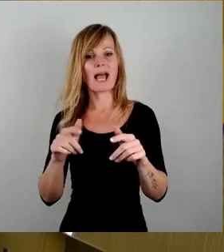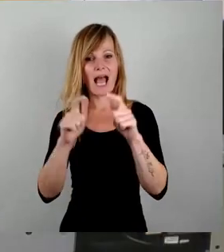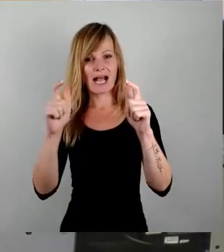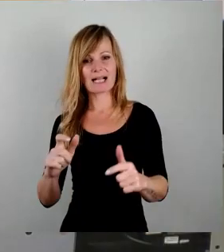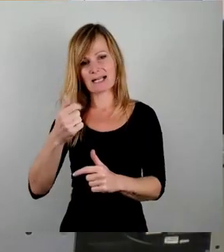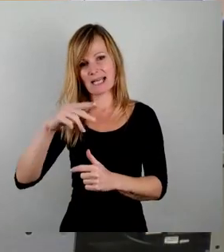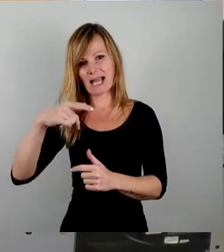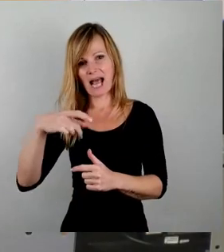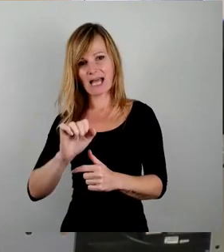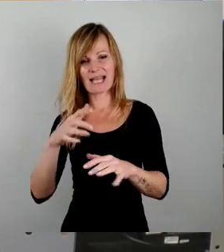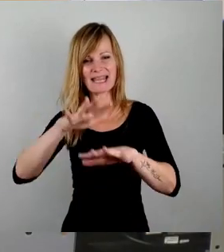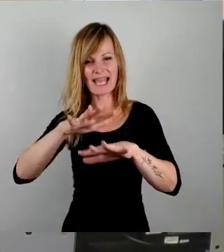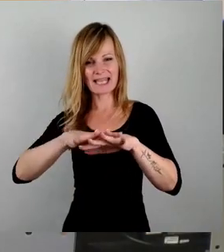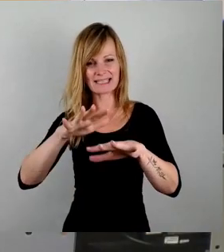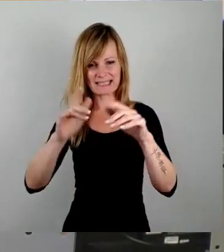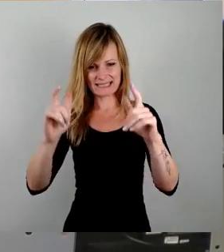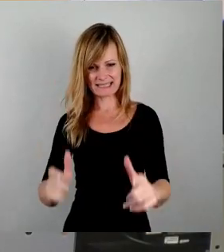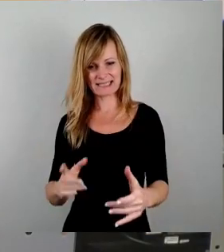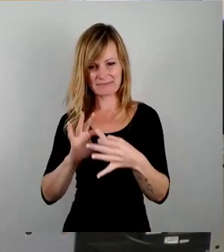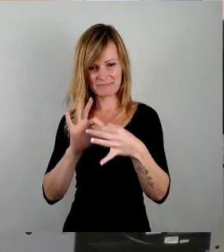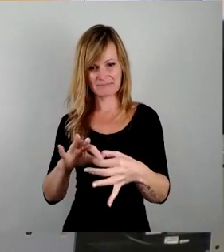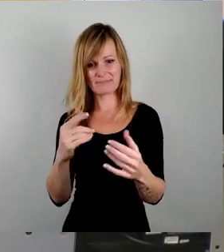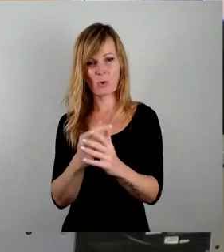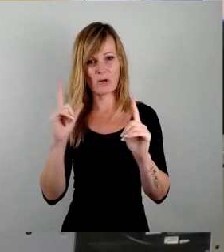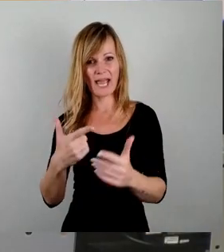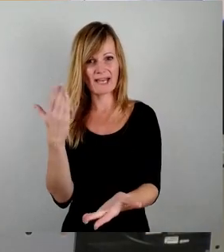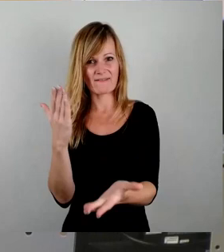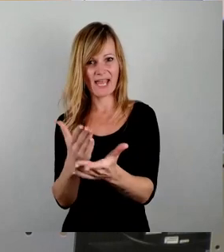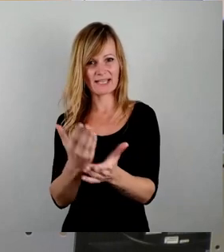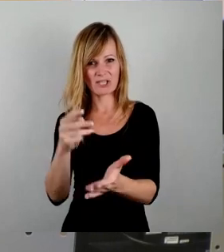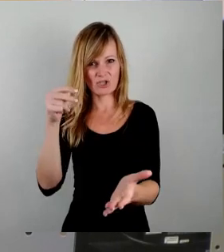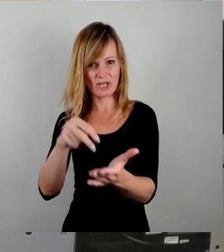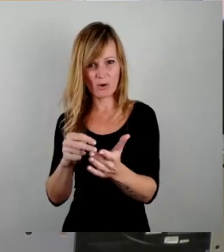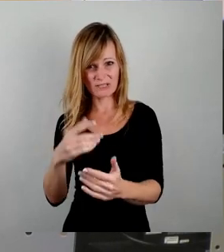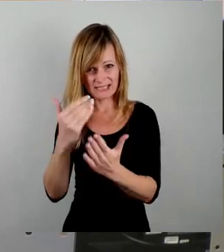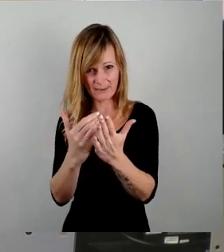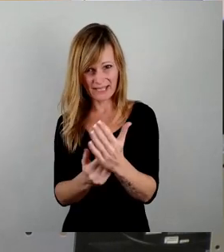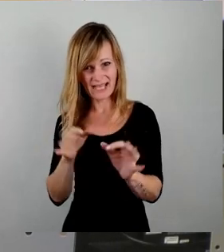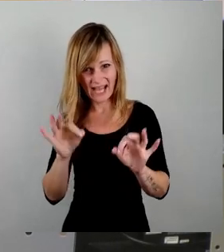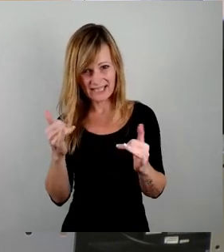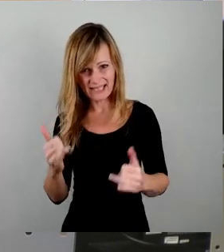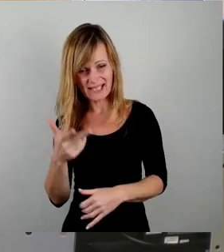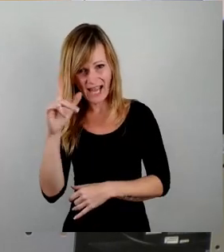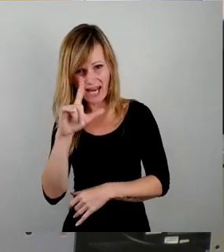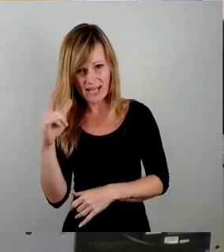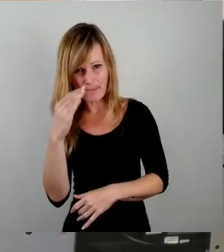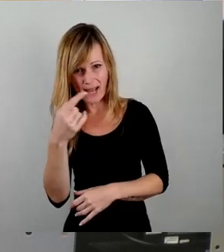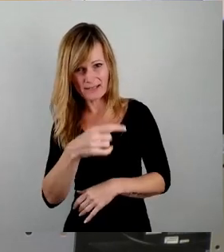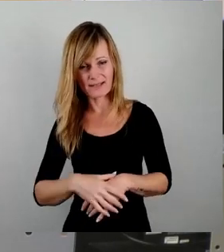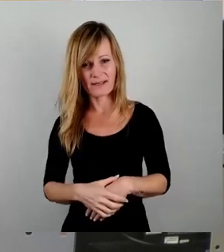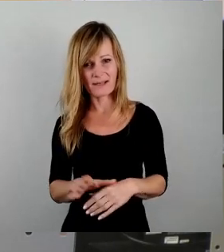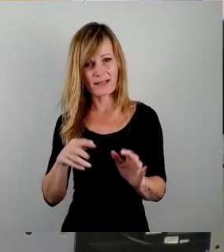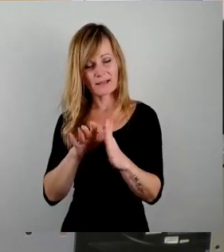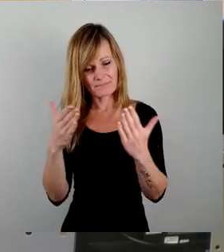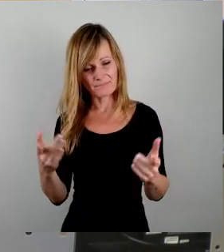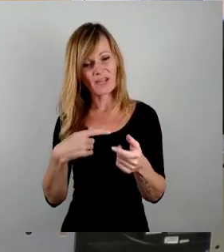für das es noch keinen Fertigstellungstermin gibt. Echt, Herr Lippmann? Ein Blick in die Geschäftsordnung dieses Stadtrates gibt